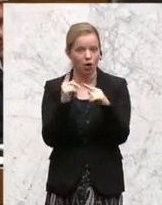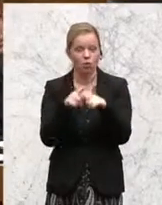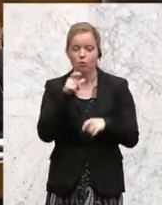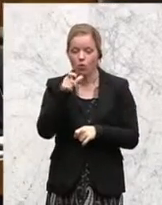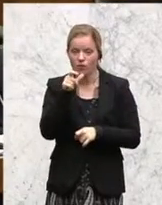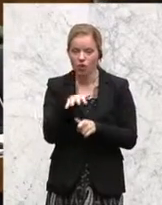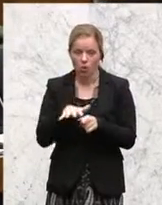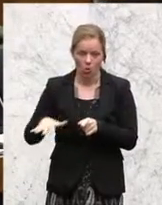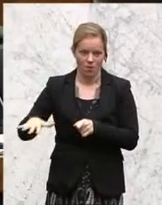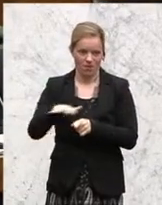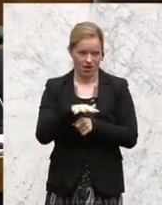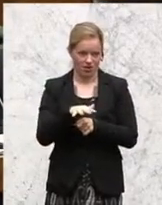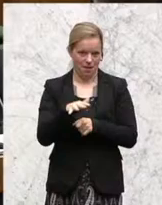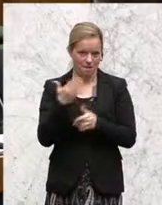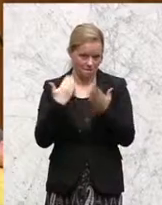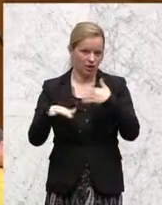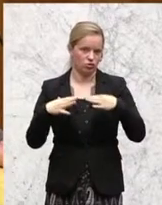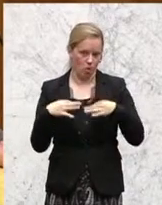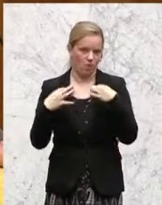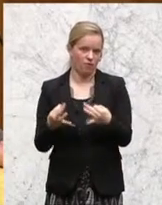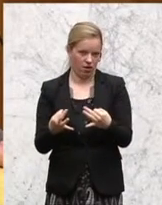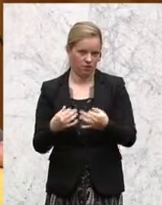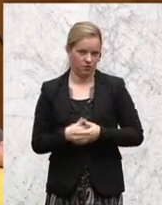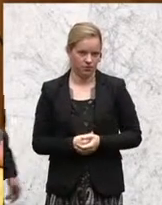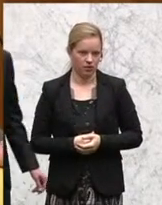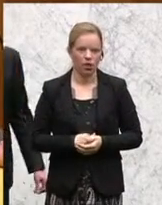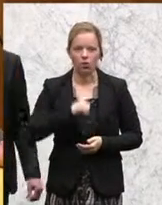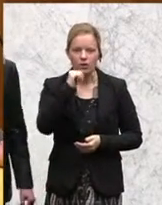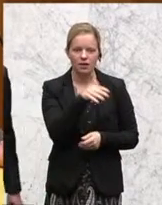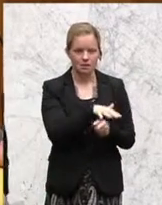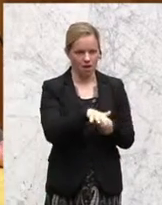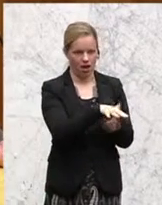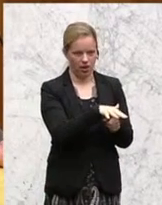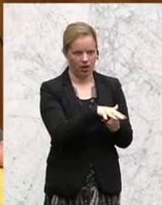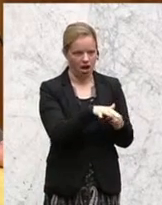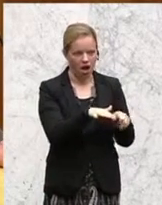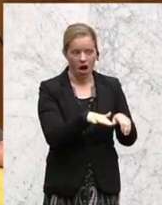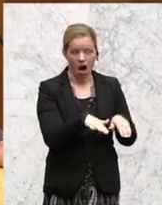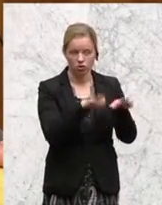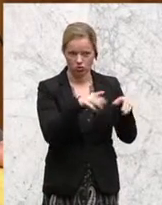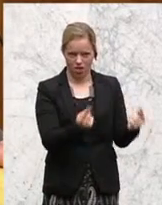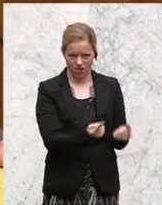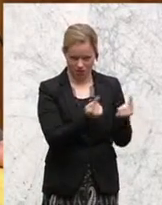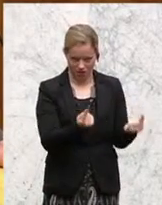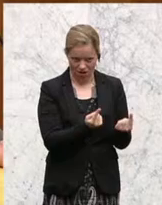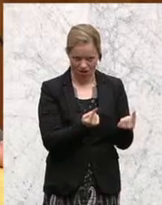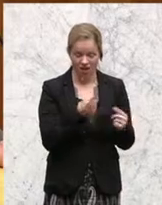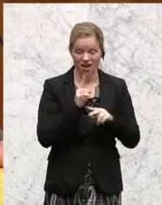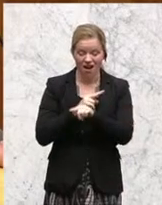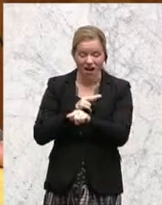Umfeld und nicht im Bereich von Asylwerbern. Wenn dann zum Schutz der Frauen